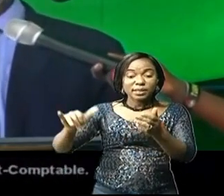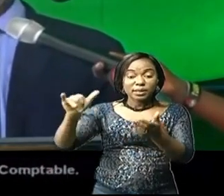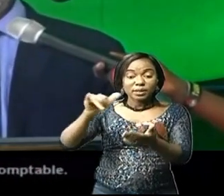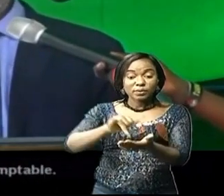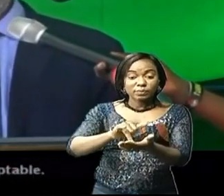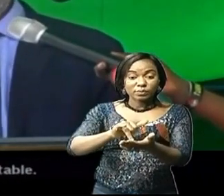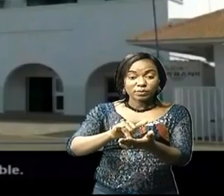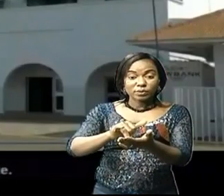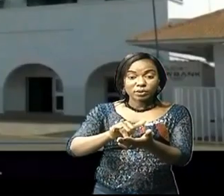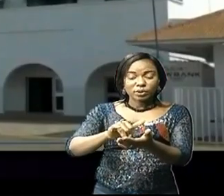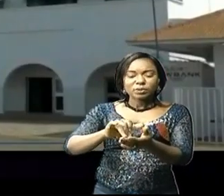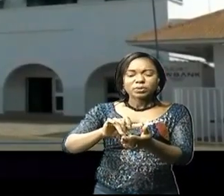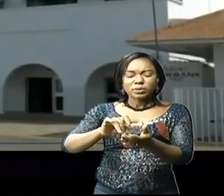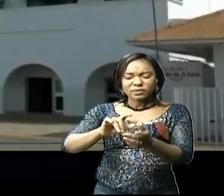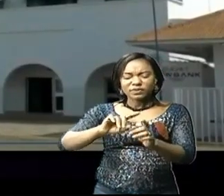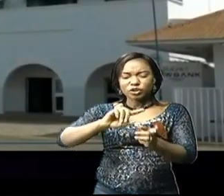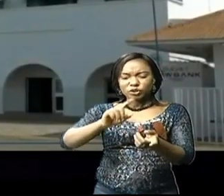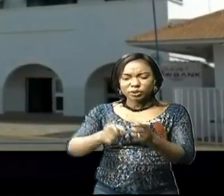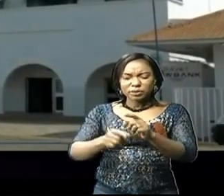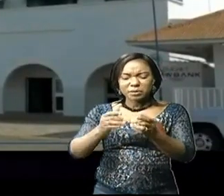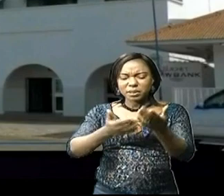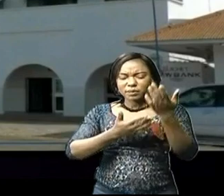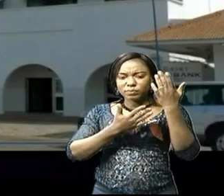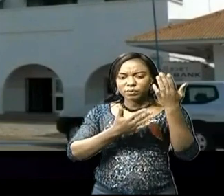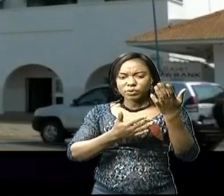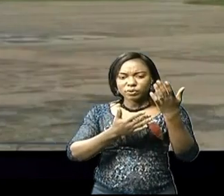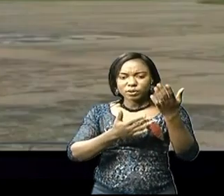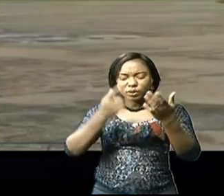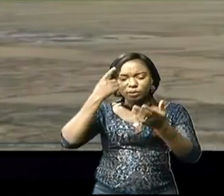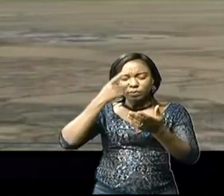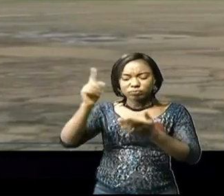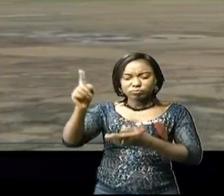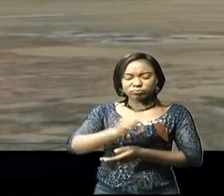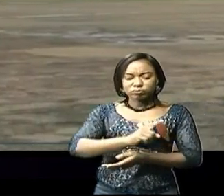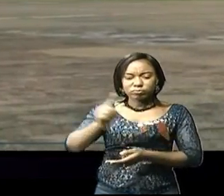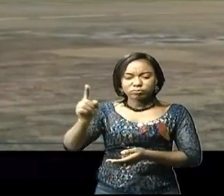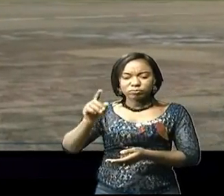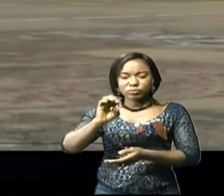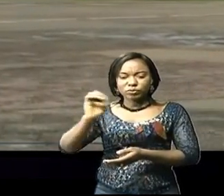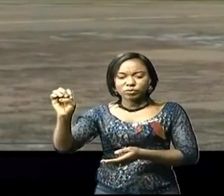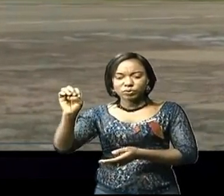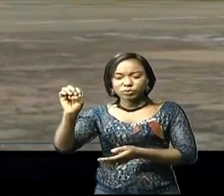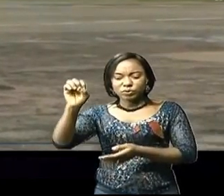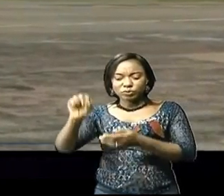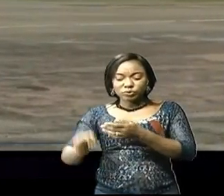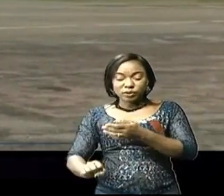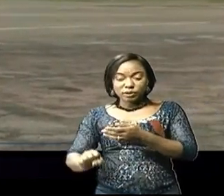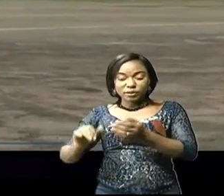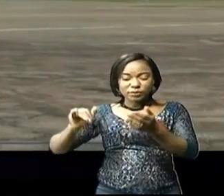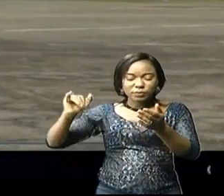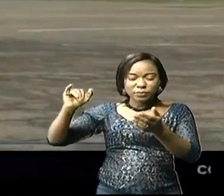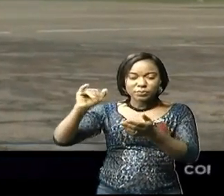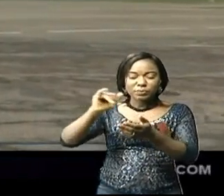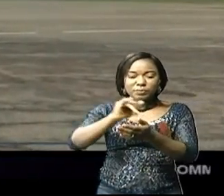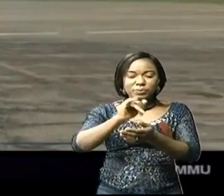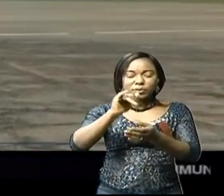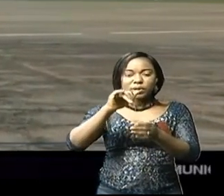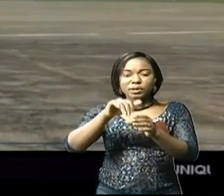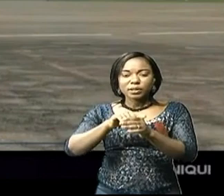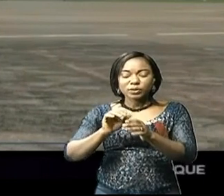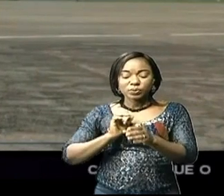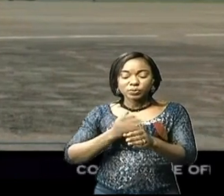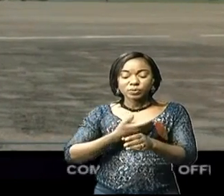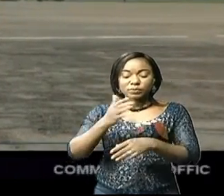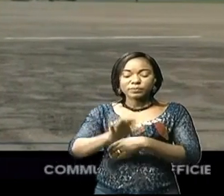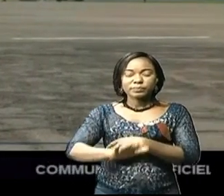charnière dans l'important flux de trafic nord et sud survolant l'espace aérien de notre